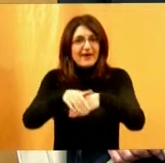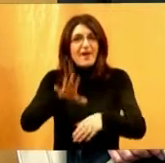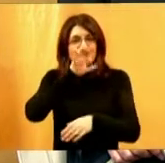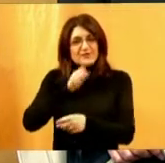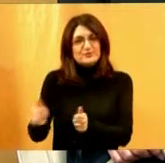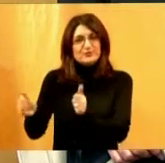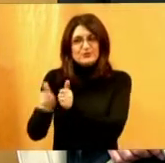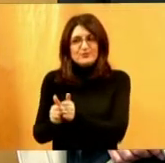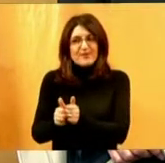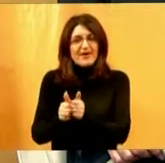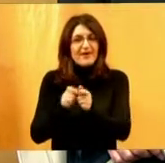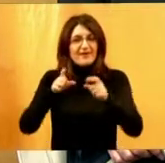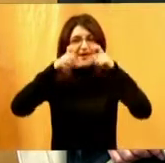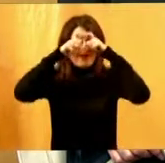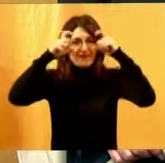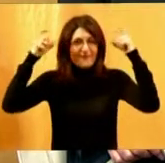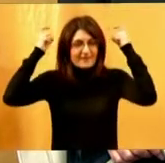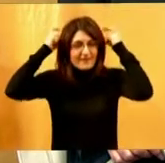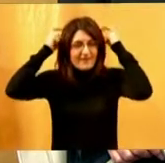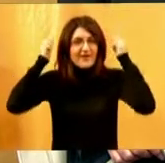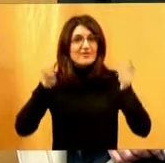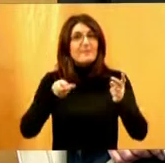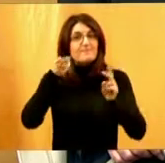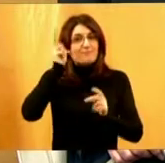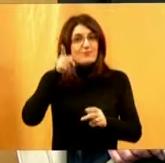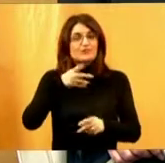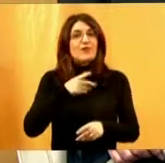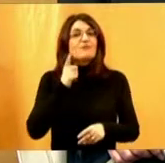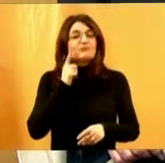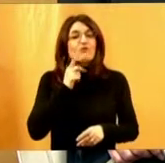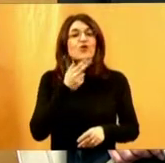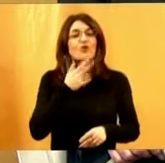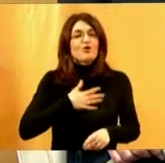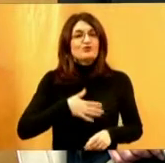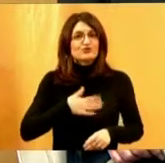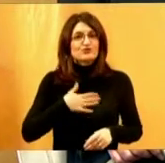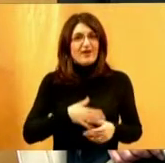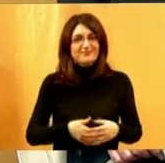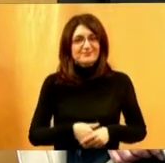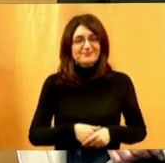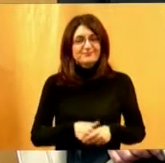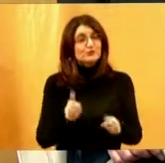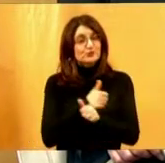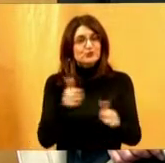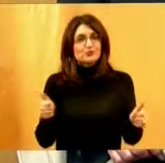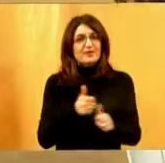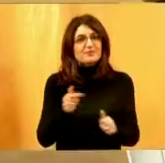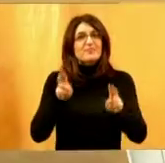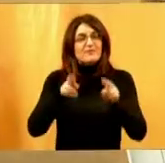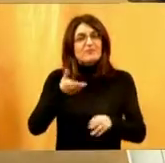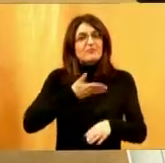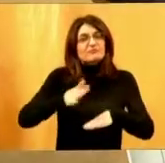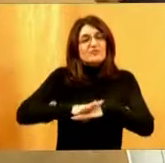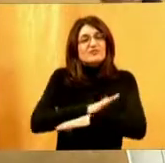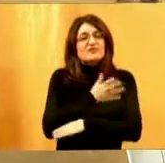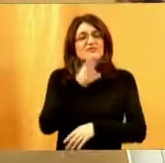vodiča s povezom na očima. Također će imati tu mogućnost oni koji to budu željeli. Odlično, super. To je ono pravo da